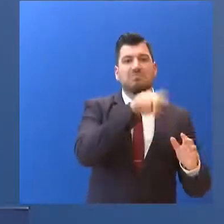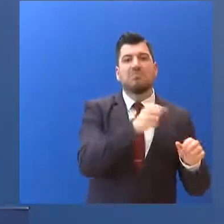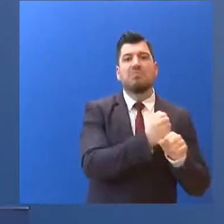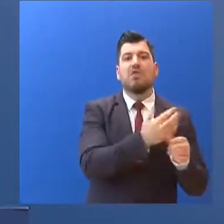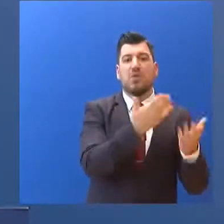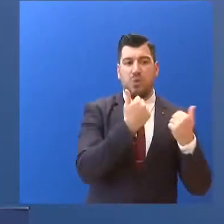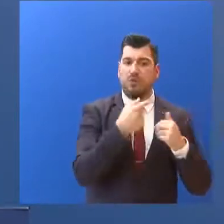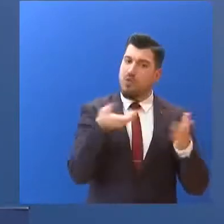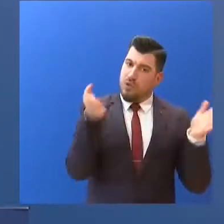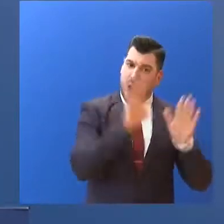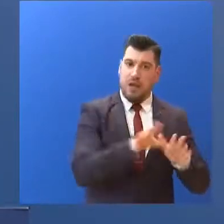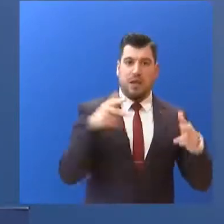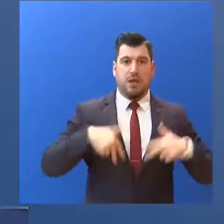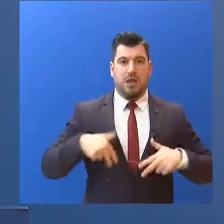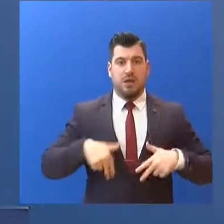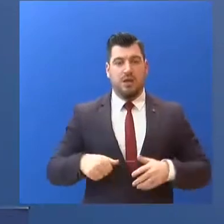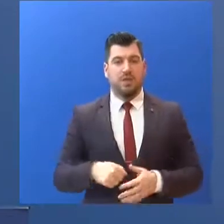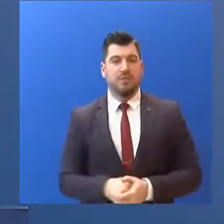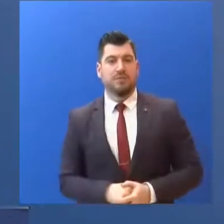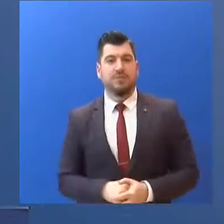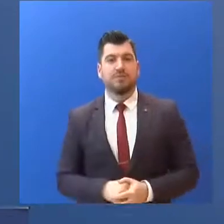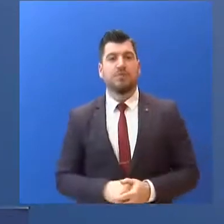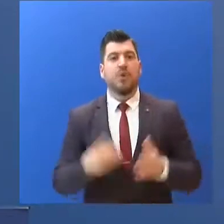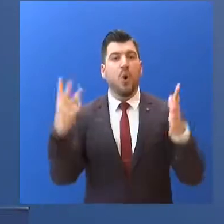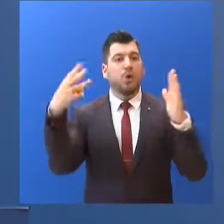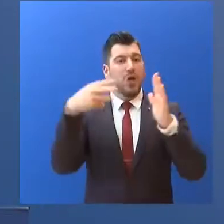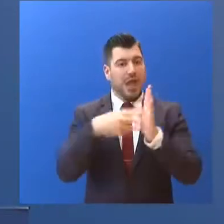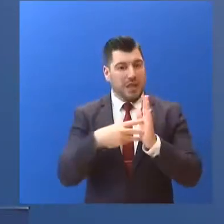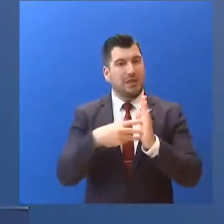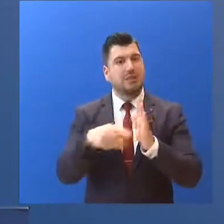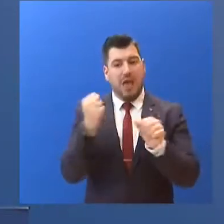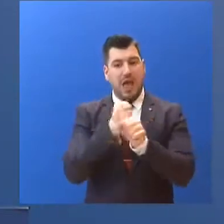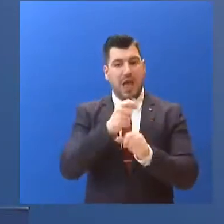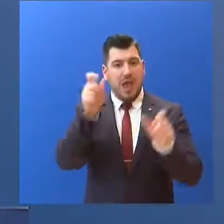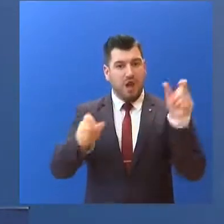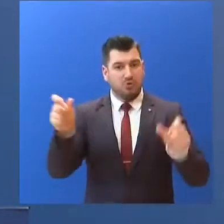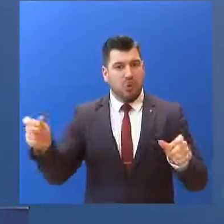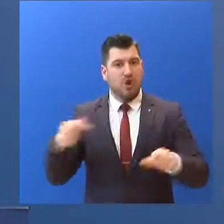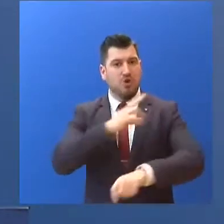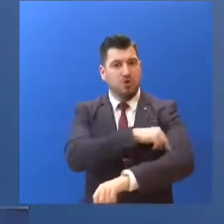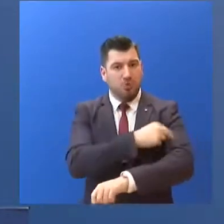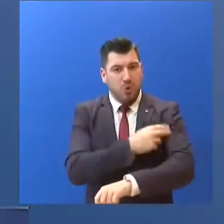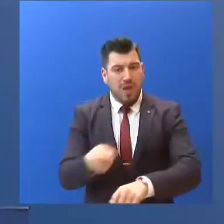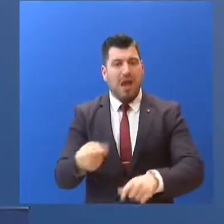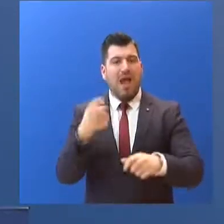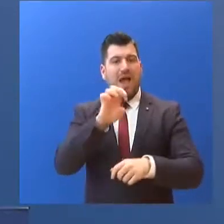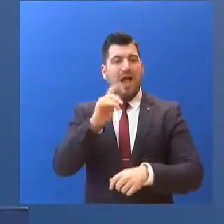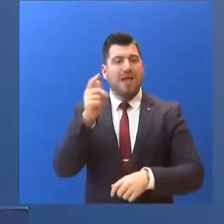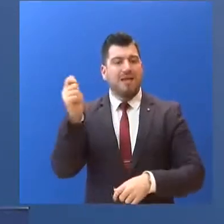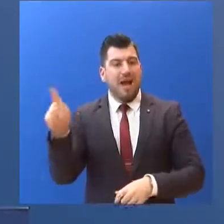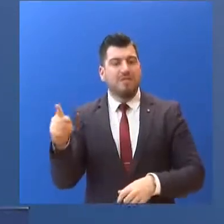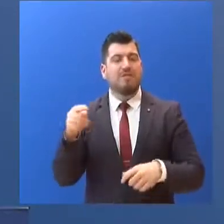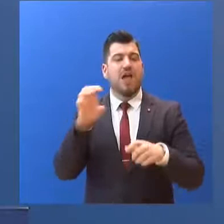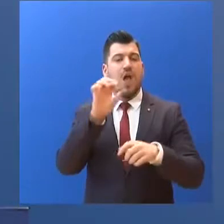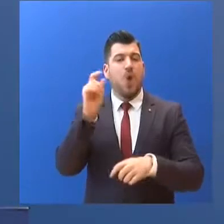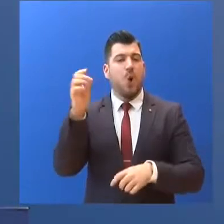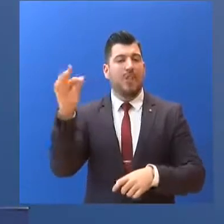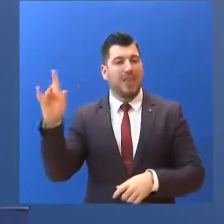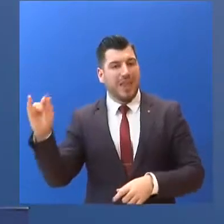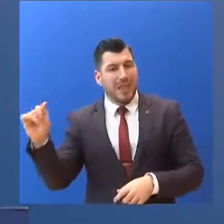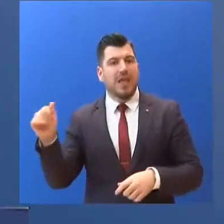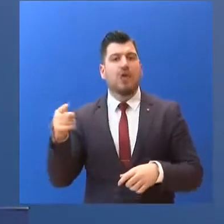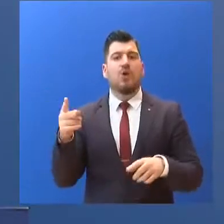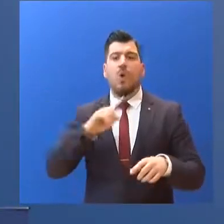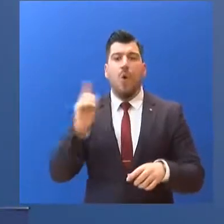έκτακτης ενίσχυσης... σε 108.000 εργαζόμενους στα νοσοκομεία... τα κέντρα υγείας, το ΕΚΑΒ, το ΝΕΟΔΗ... καθώς και όσους